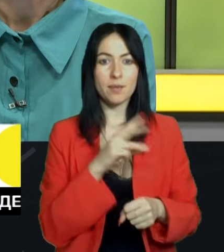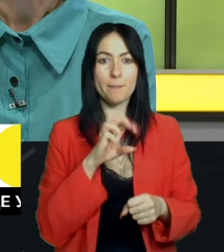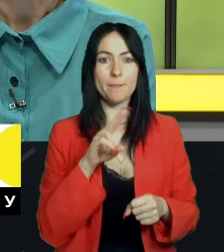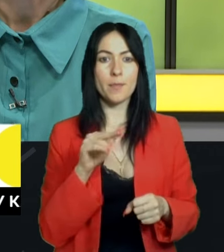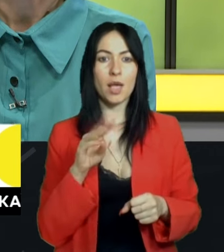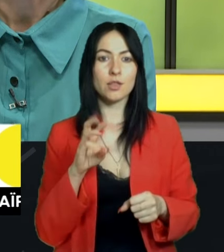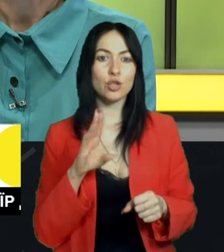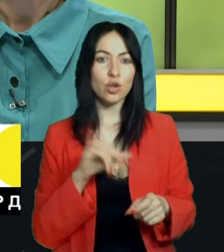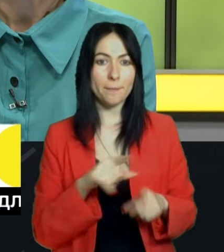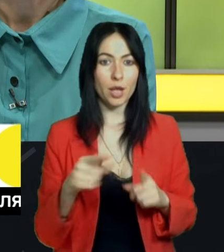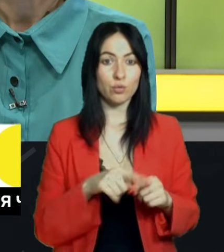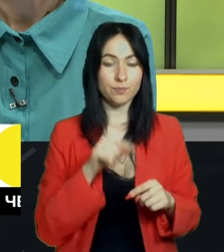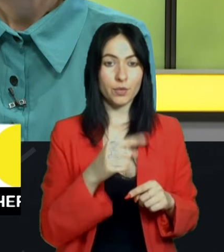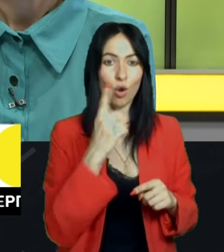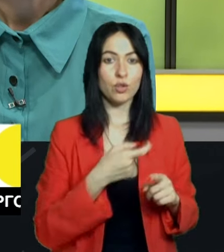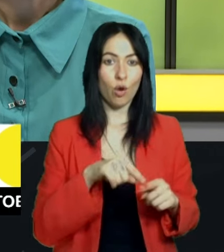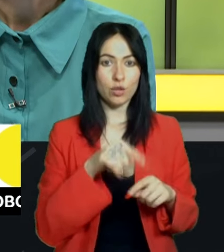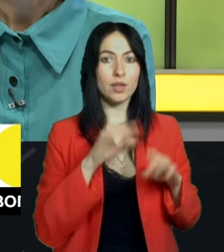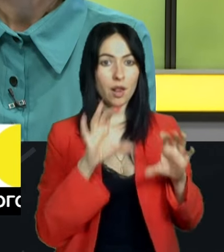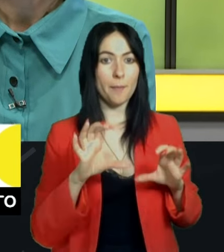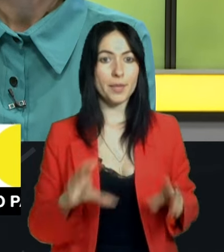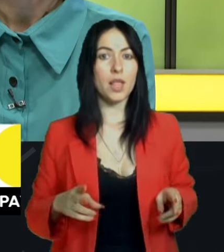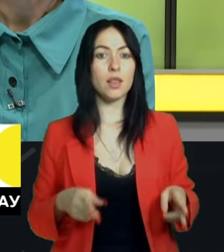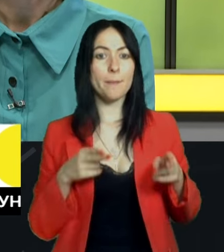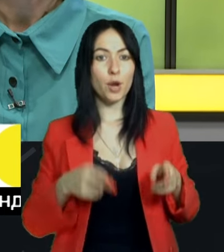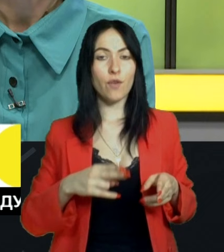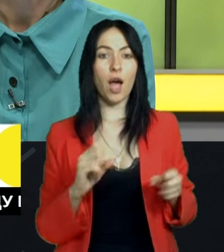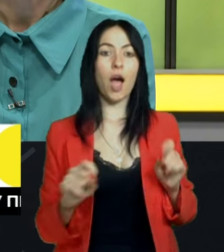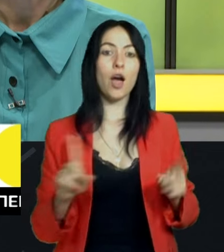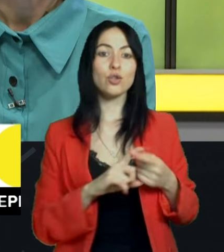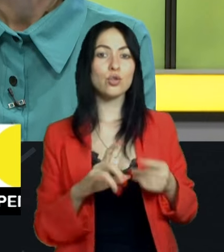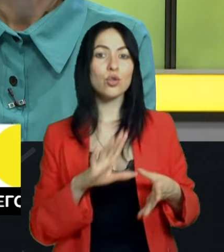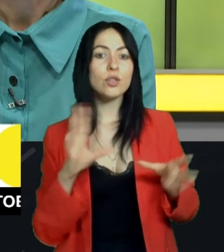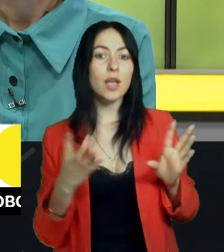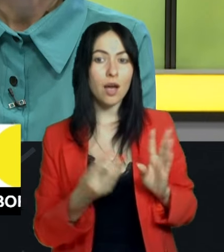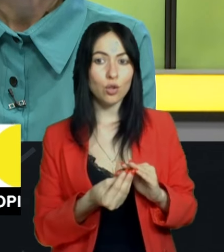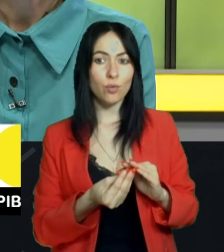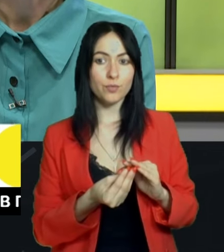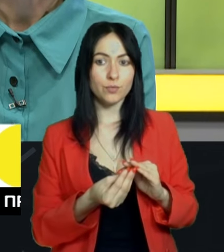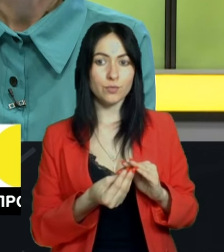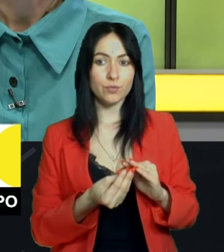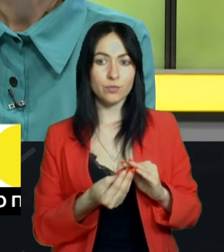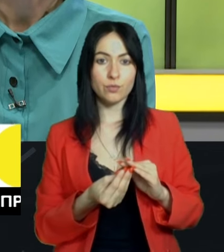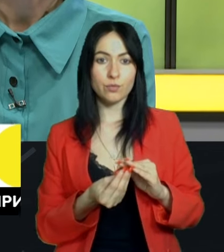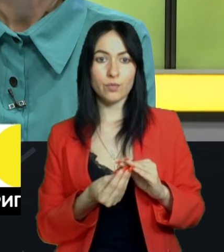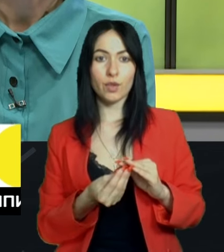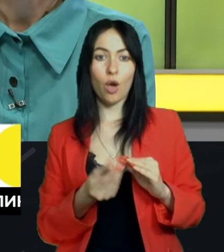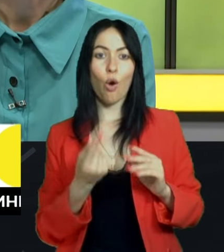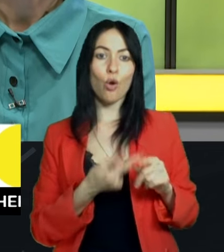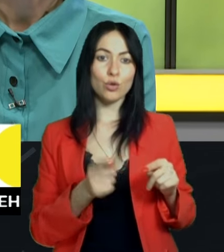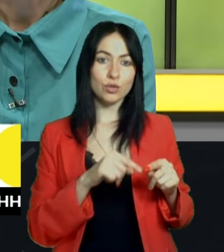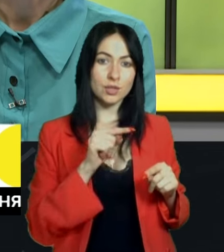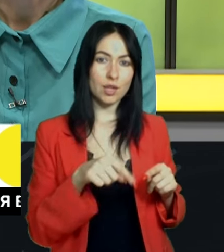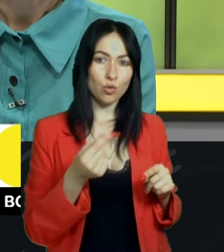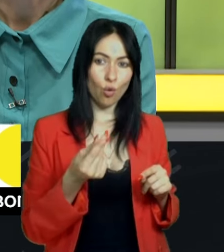одне з таких кримінальних проваджень. А щодо загалом цих коштів, які